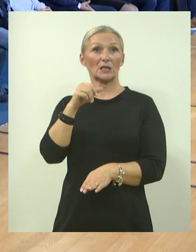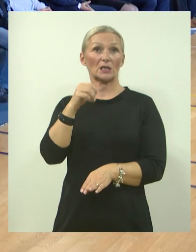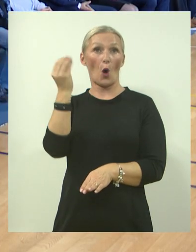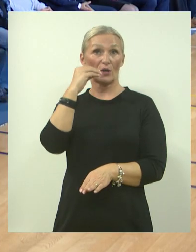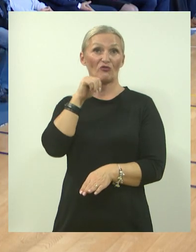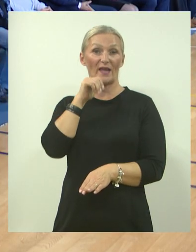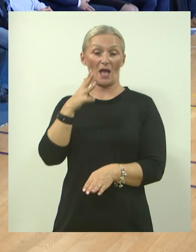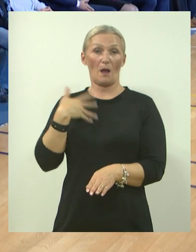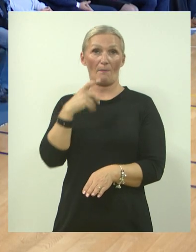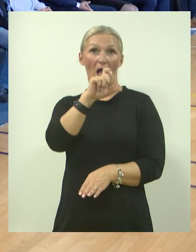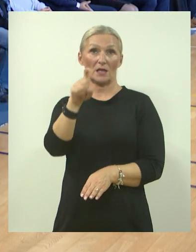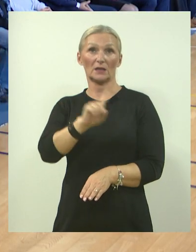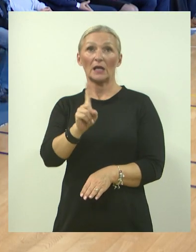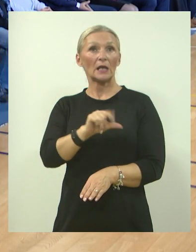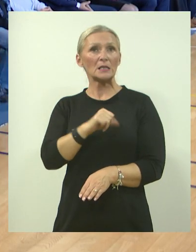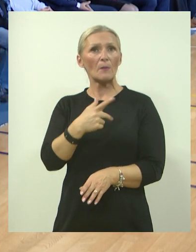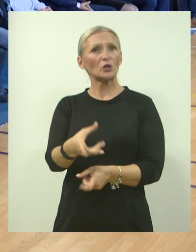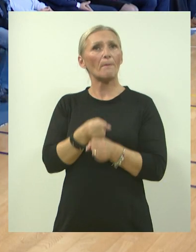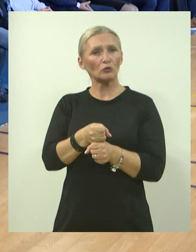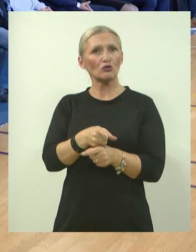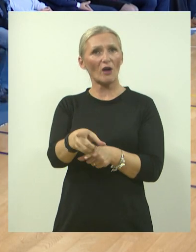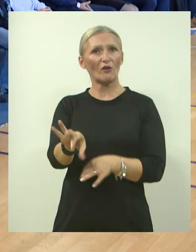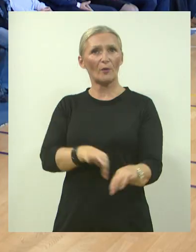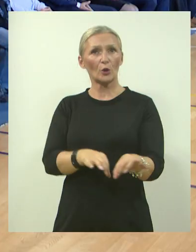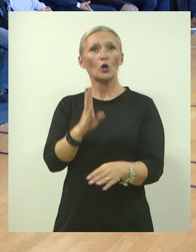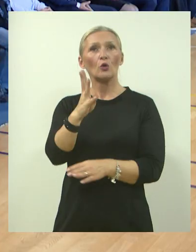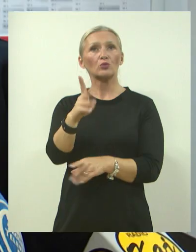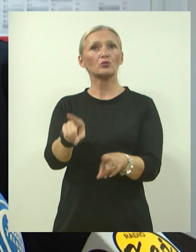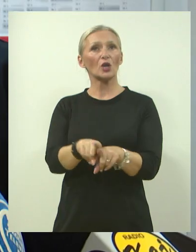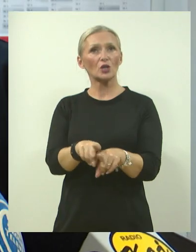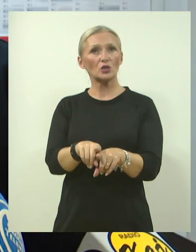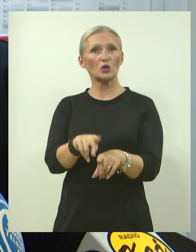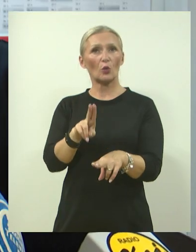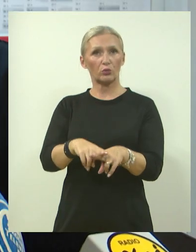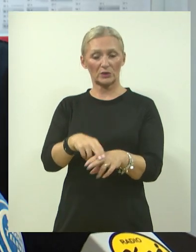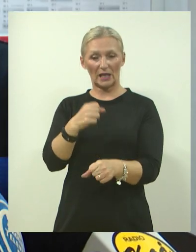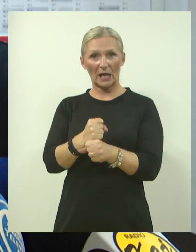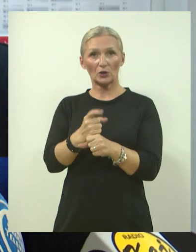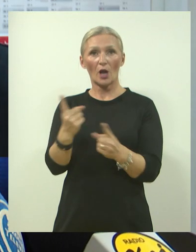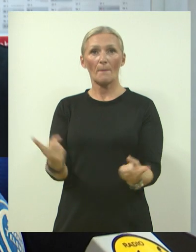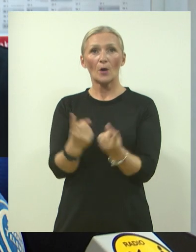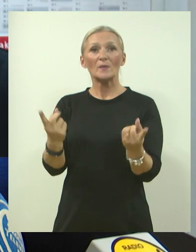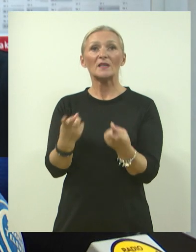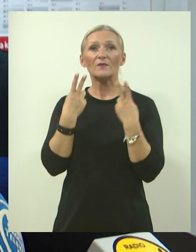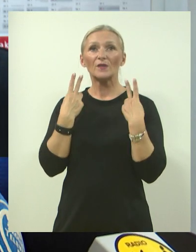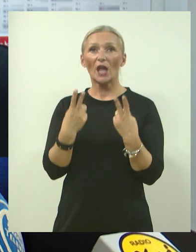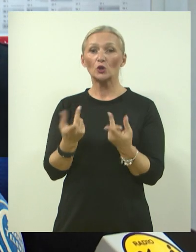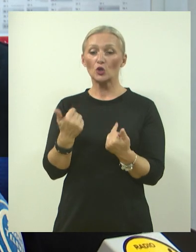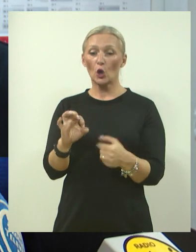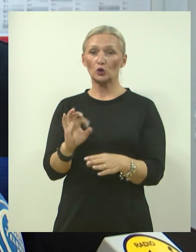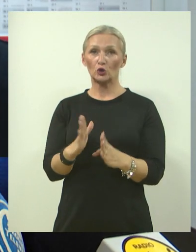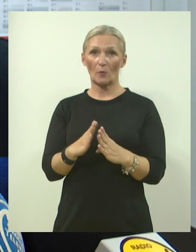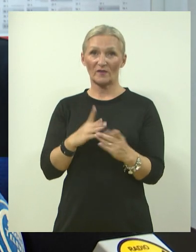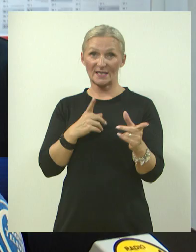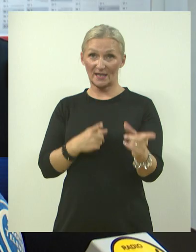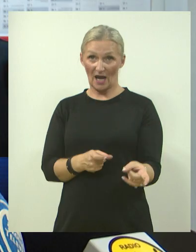ne samo da podržavaju ovaj projekt nego će u budućem periodu itakako raditi na promicanju vrijednosti o domovinskom